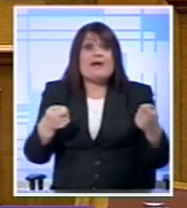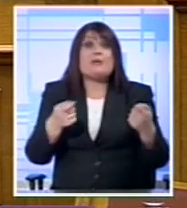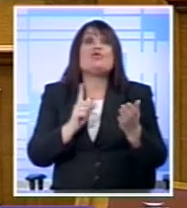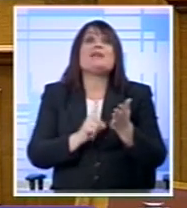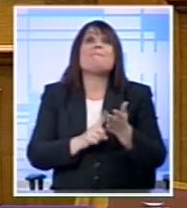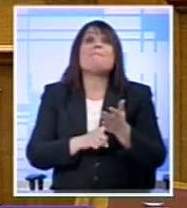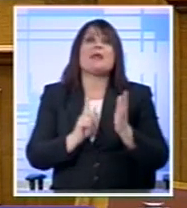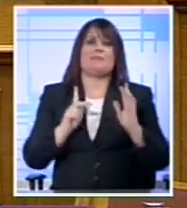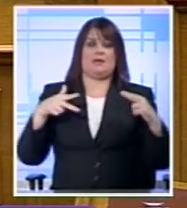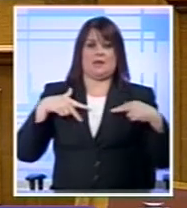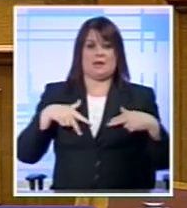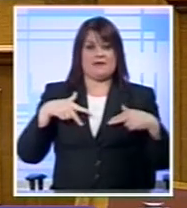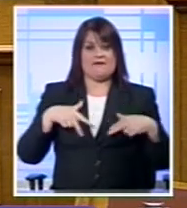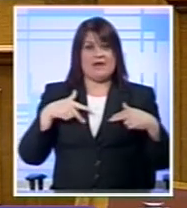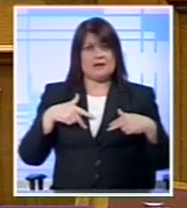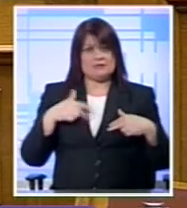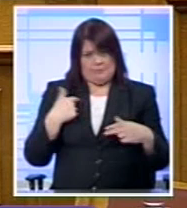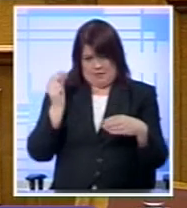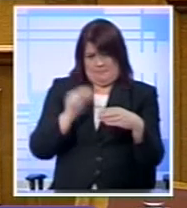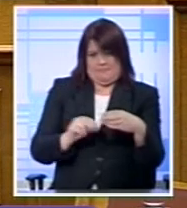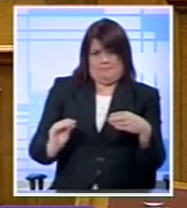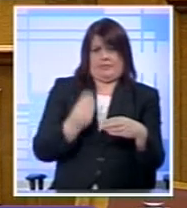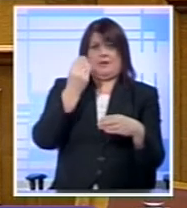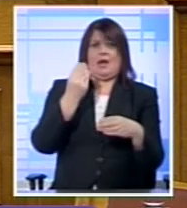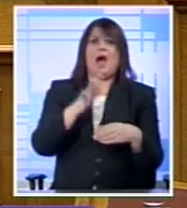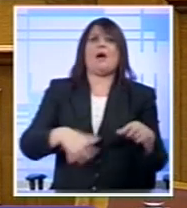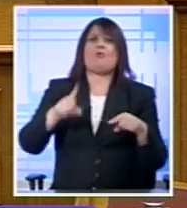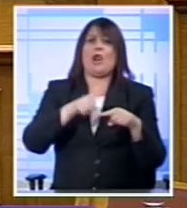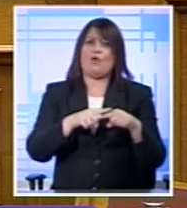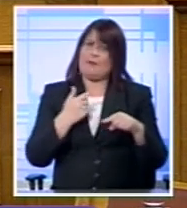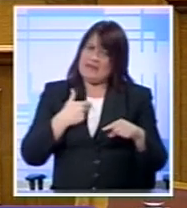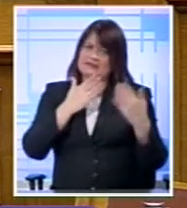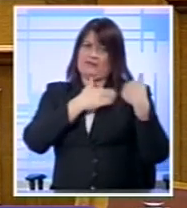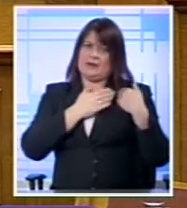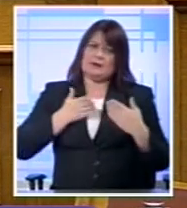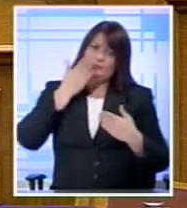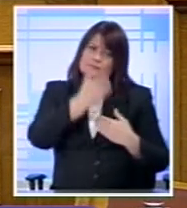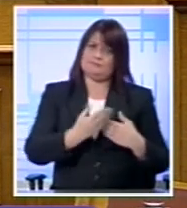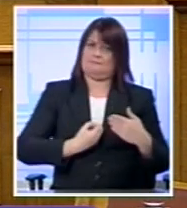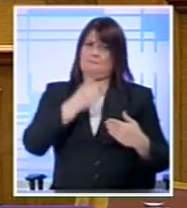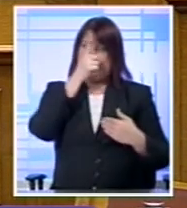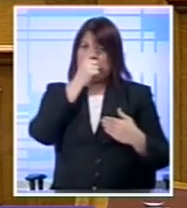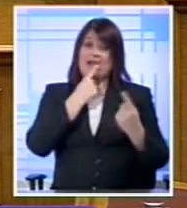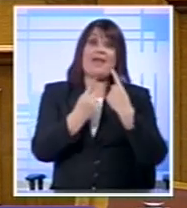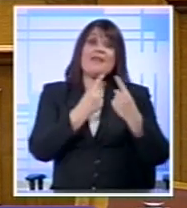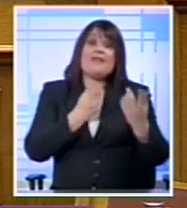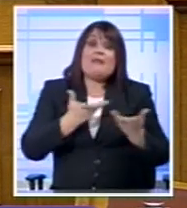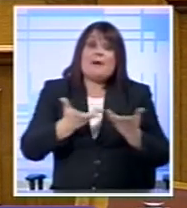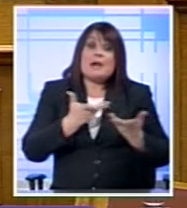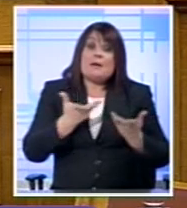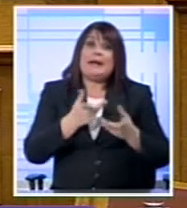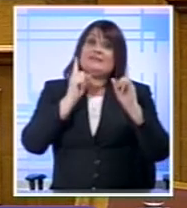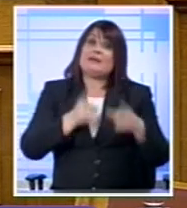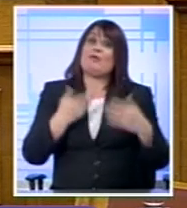Η κυβέρνηση Η εκλεγμένη του ελληνικού λαού Διαπραγματευτήκαμε Και πήραμε Και είμαστε περήφανοι Για αυτές τις αποφάσεις Που είναι